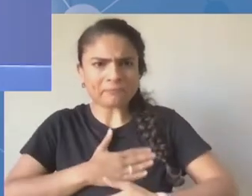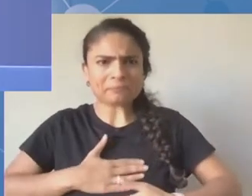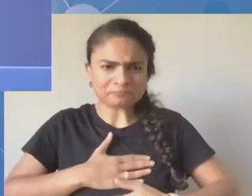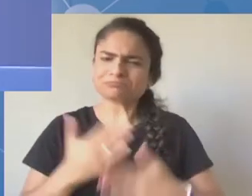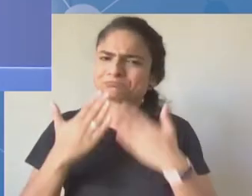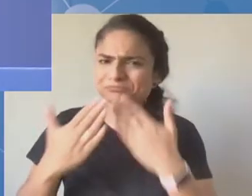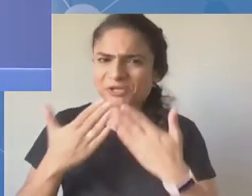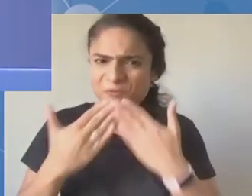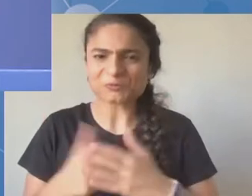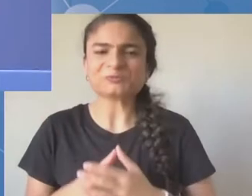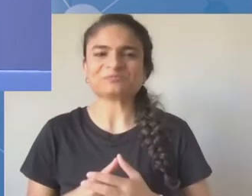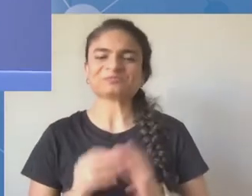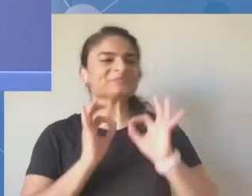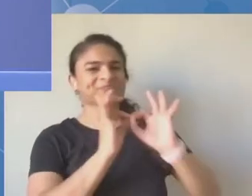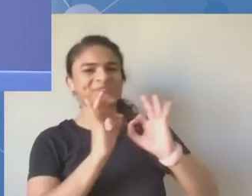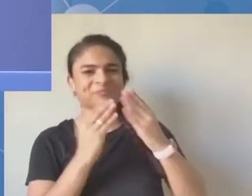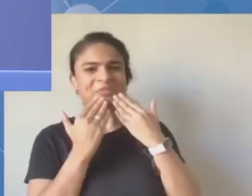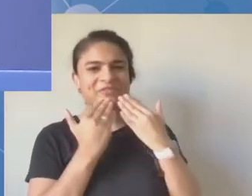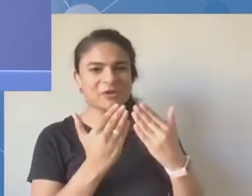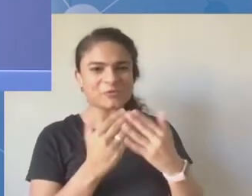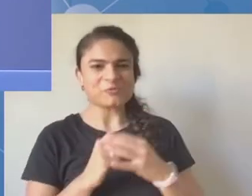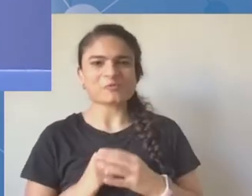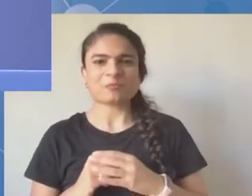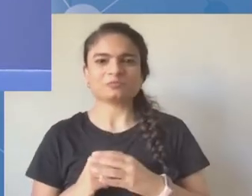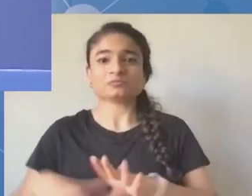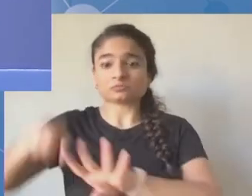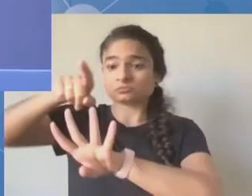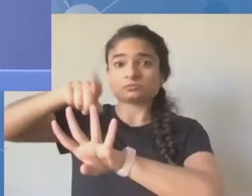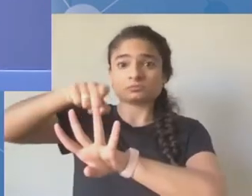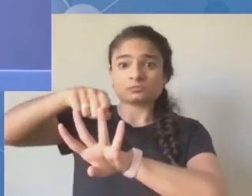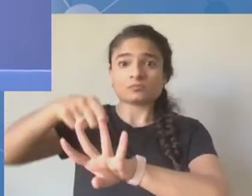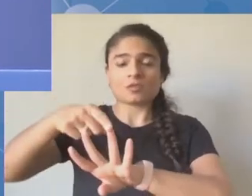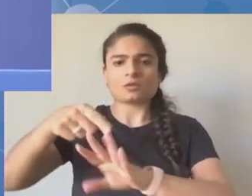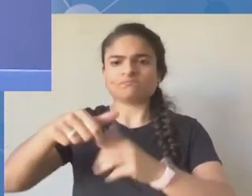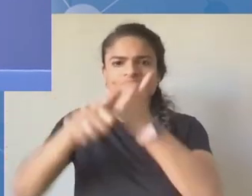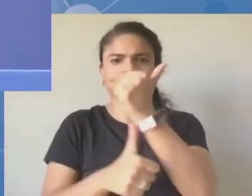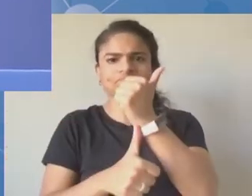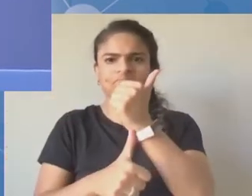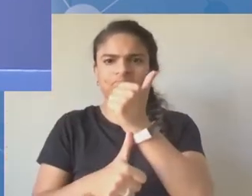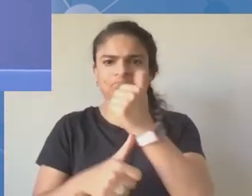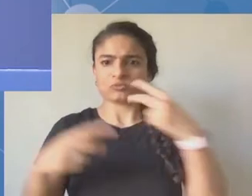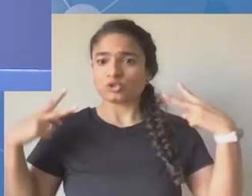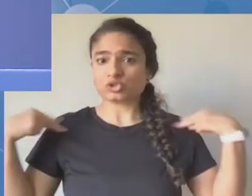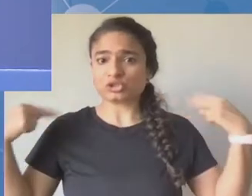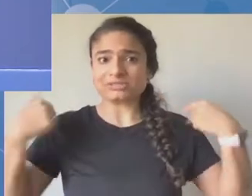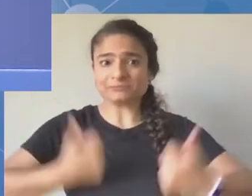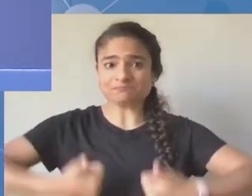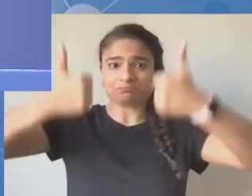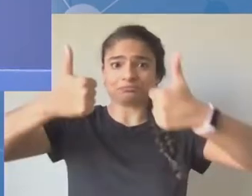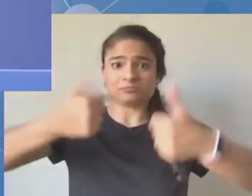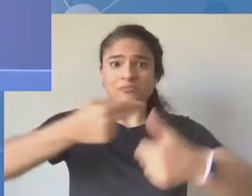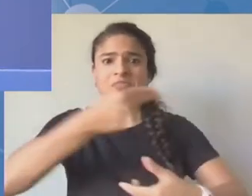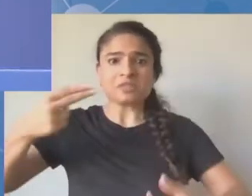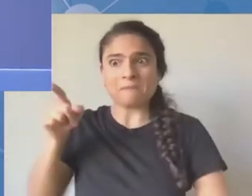spotkanie. Dziękuję bardzo. Jest z nami też pan Paul Mitchell, czyli przewodniczący